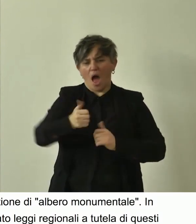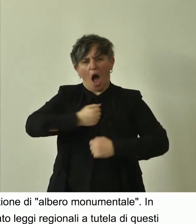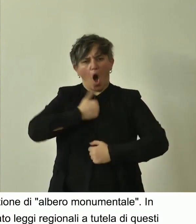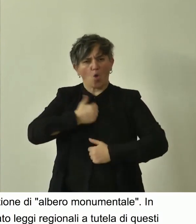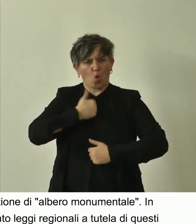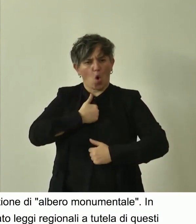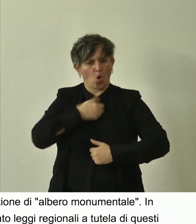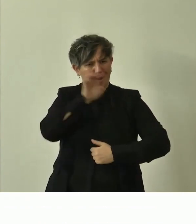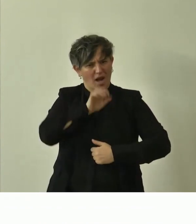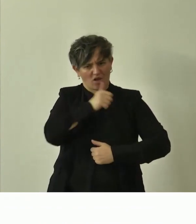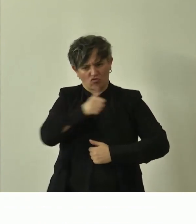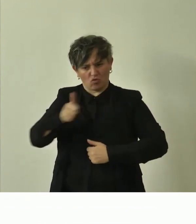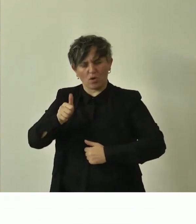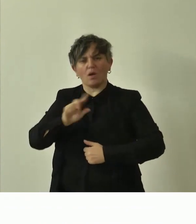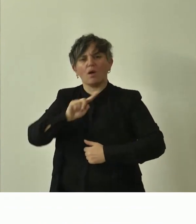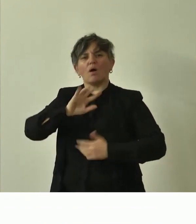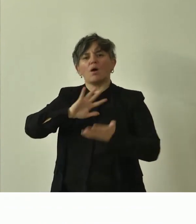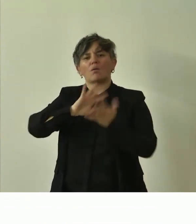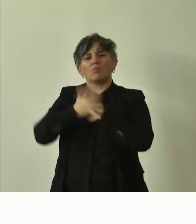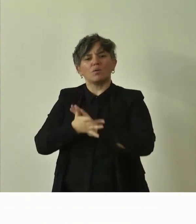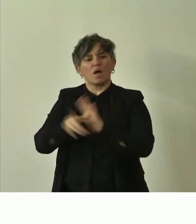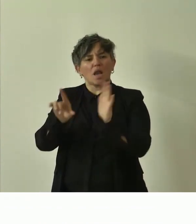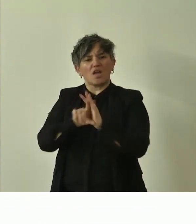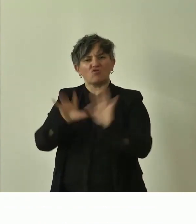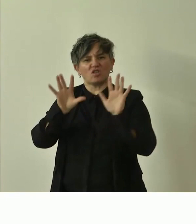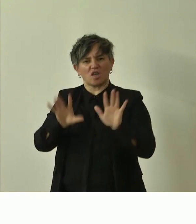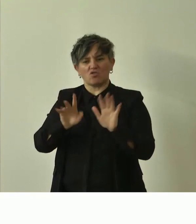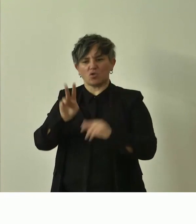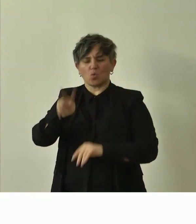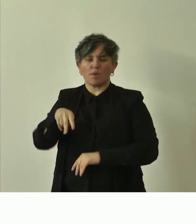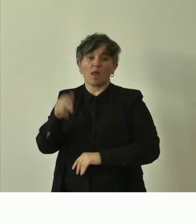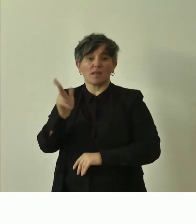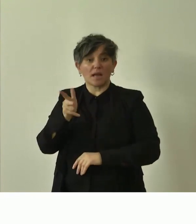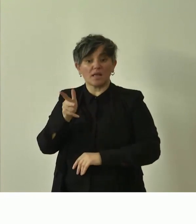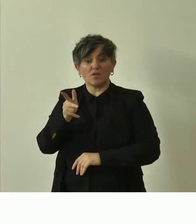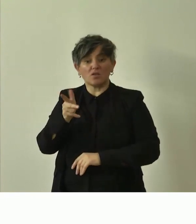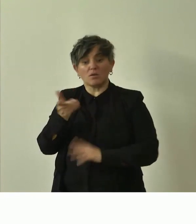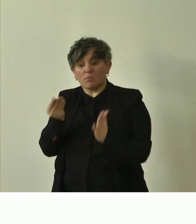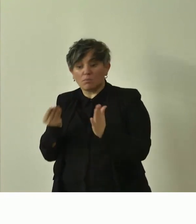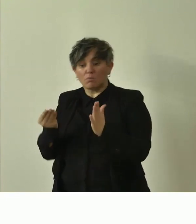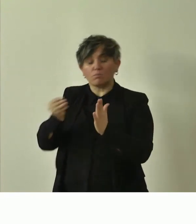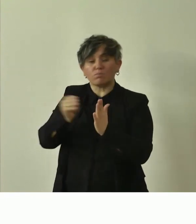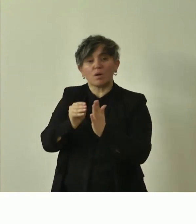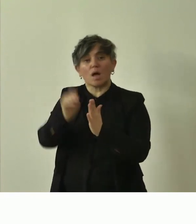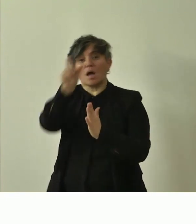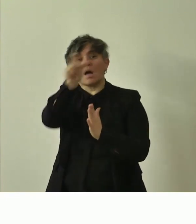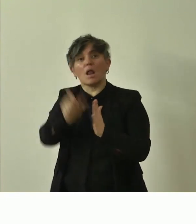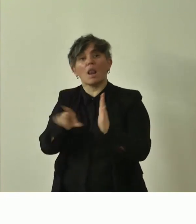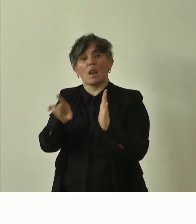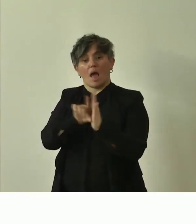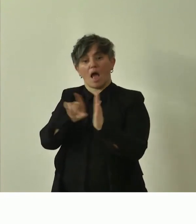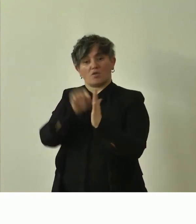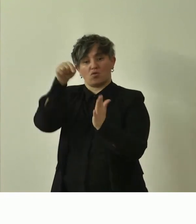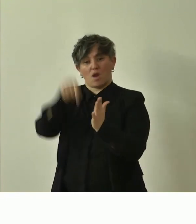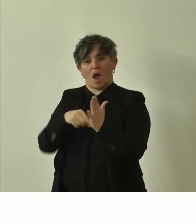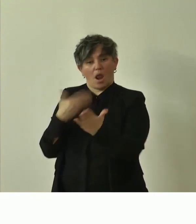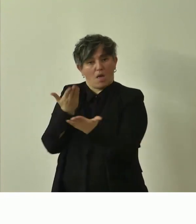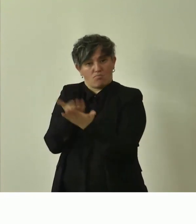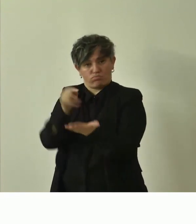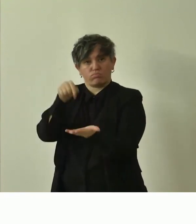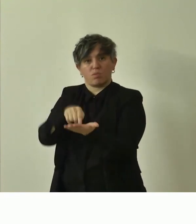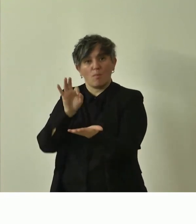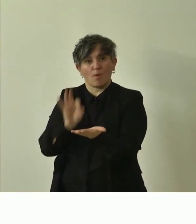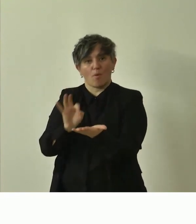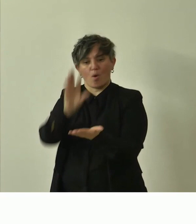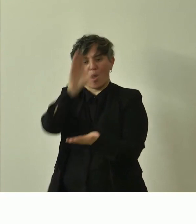invece la legge 10 del 2013 introduce una definizione a livello nazionale di albero monumentale